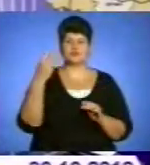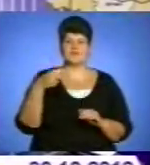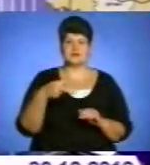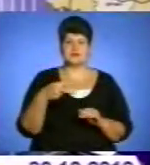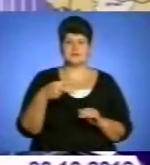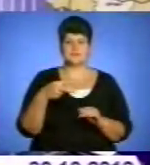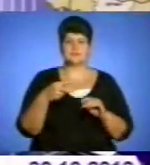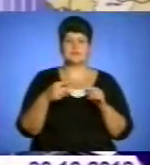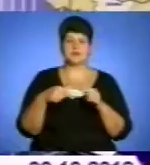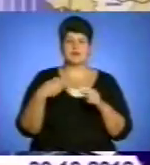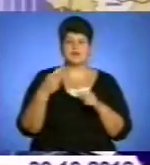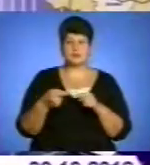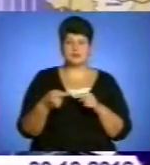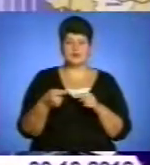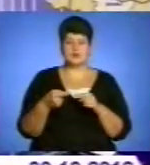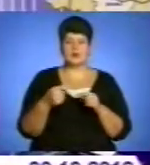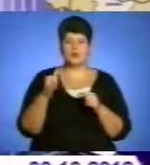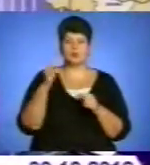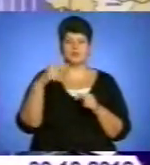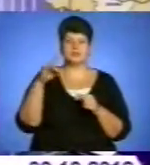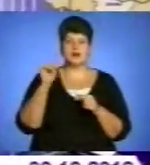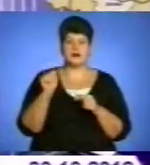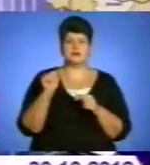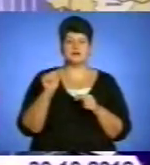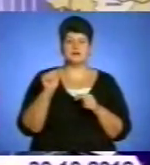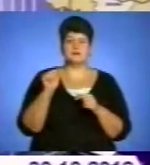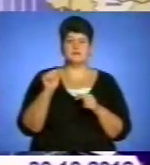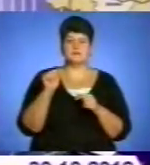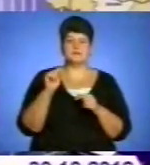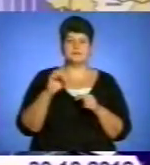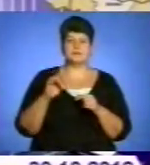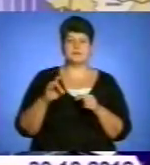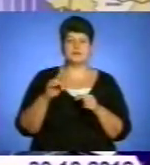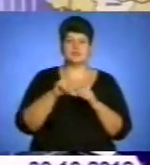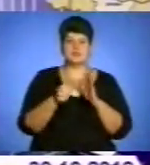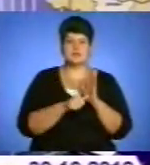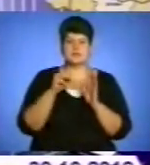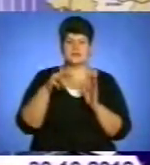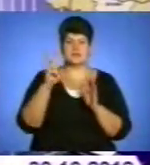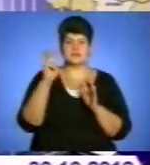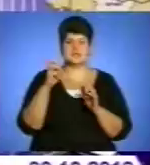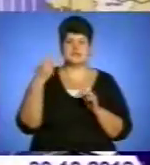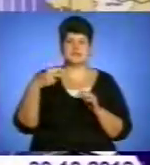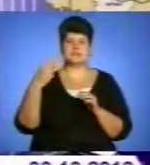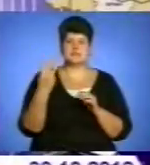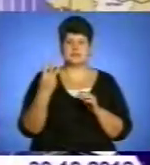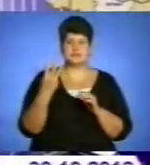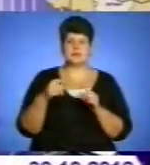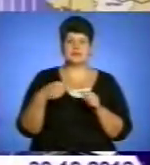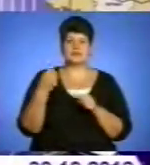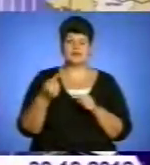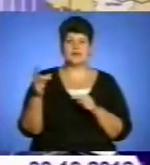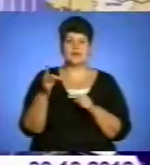Слідуюча політична партія «Удар» Віталія Кличка 16 3023. Слідуюча партія